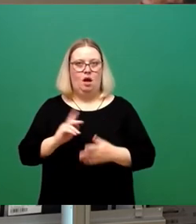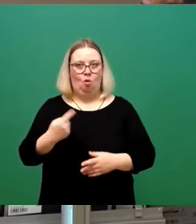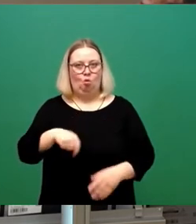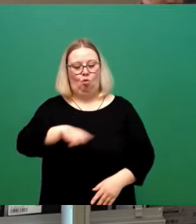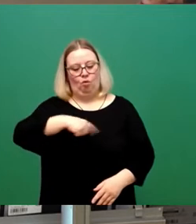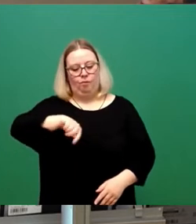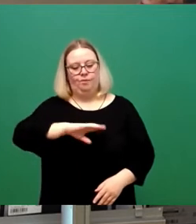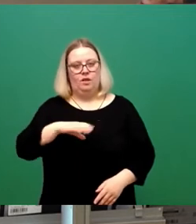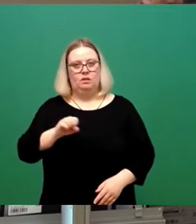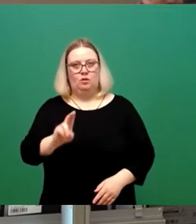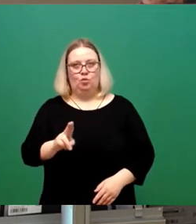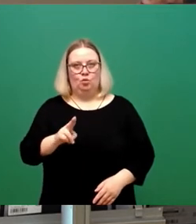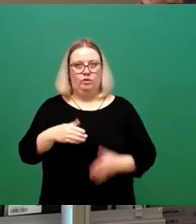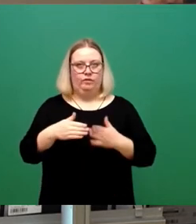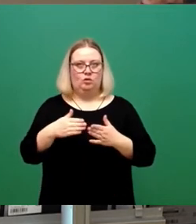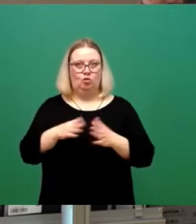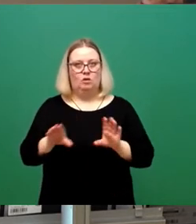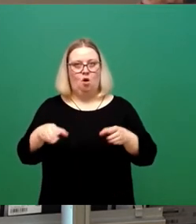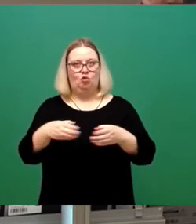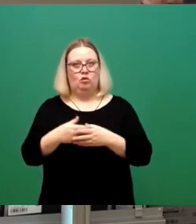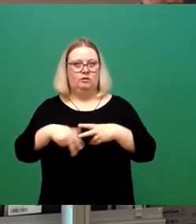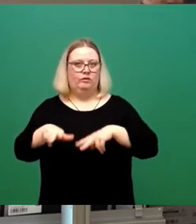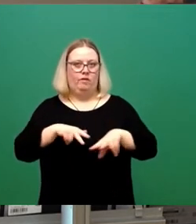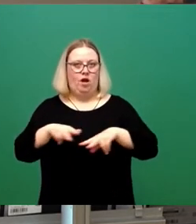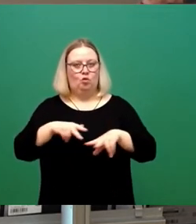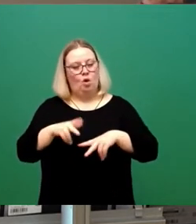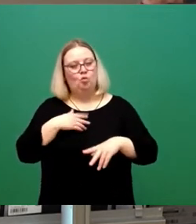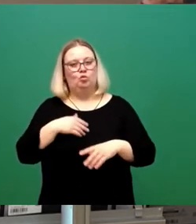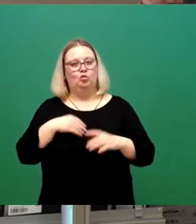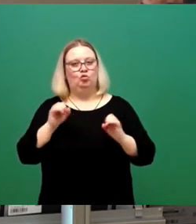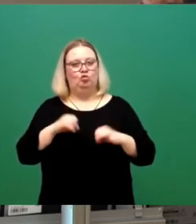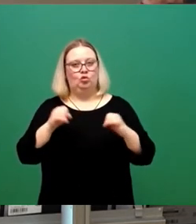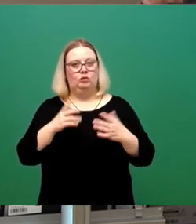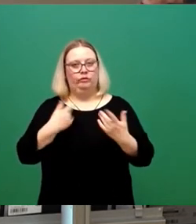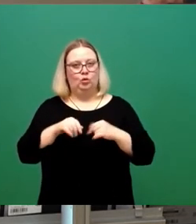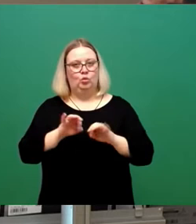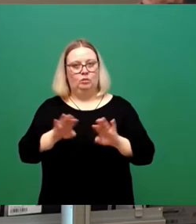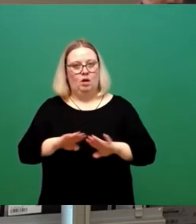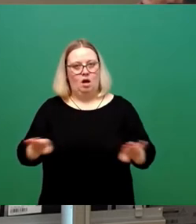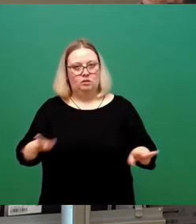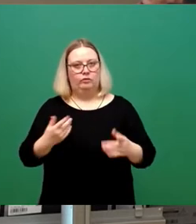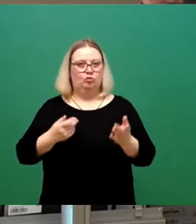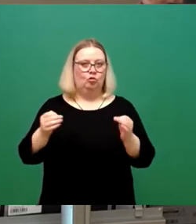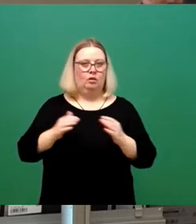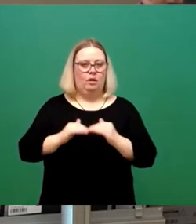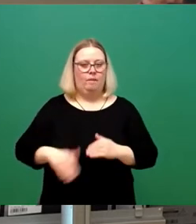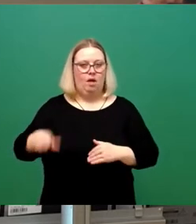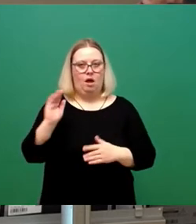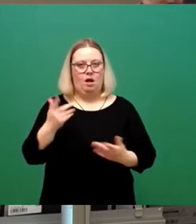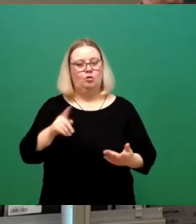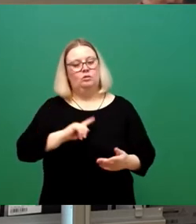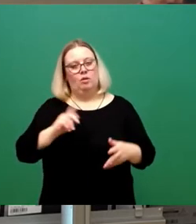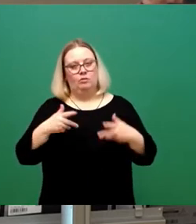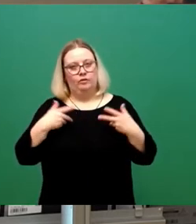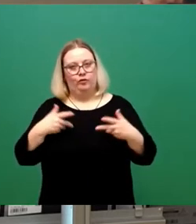im Ausschuss Allgemeine Verwaltung so gekommen. Das ist eine gute Basis, eine solide Mehrheit. Und ich würde mich